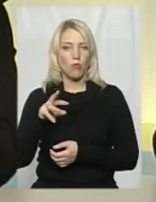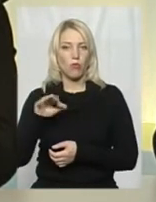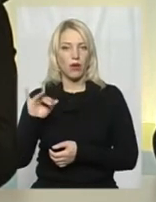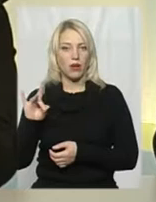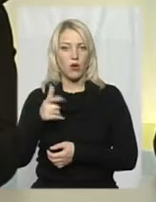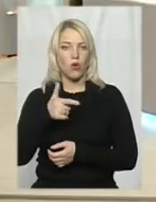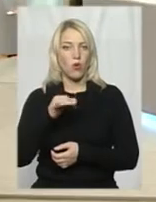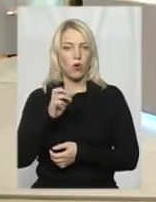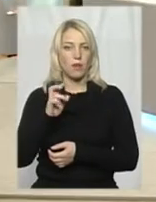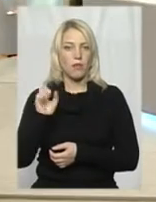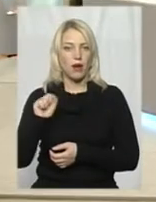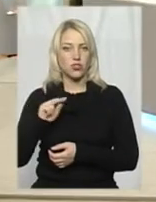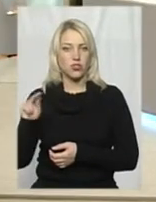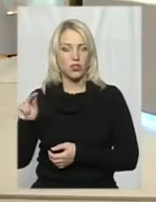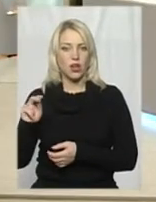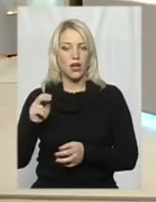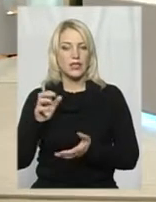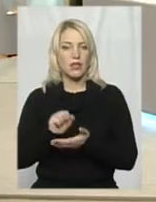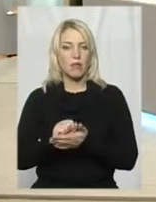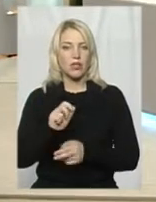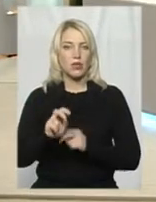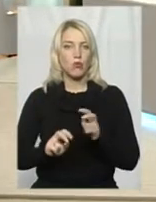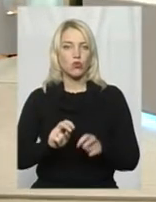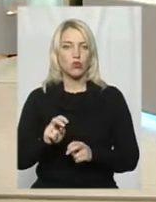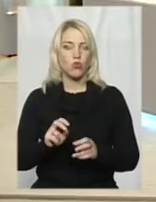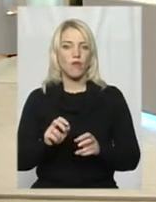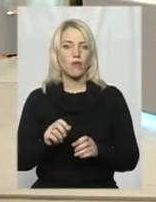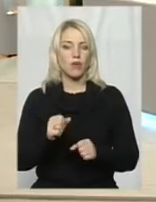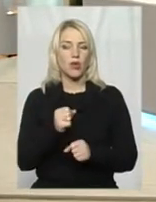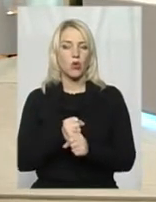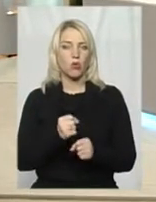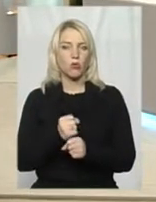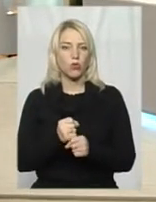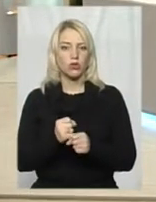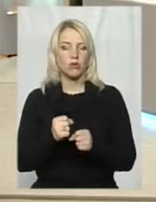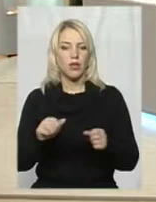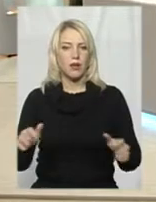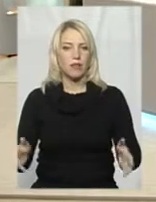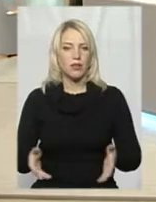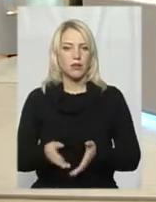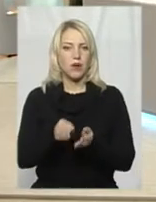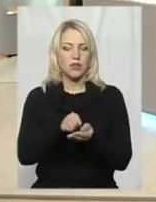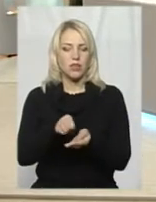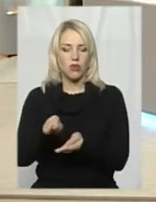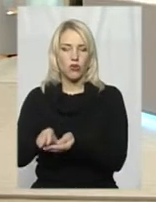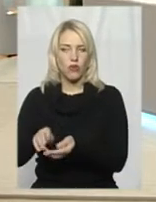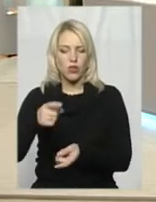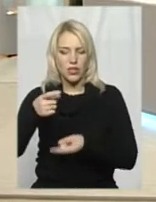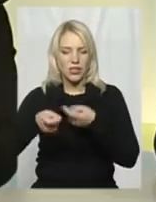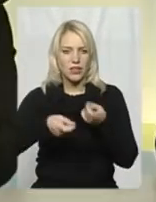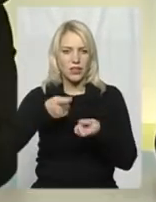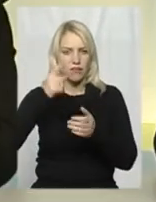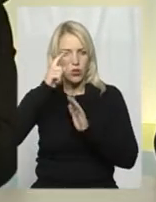займається пошуковими роботами, підіймають невідомі захоронення, ідентифікують бійців